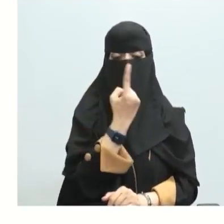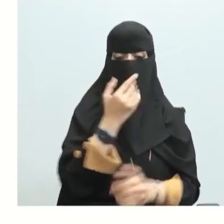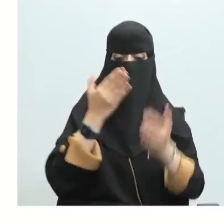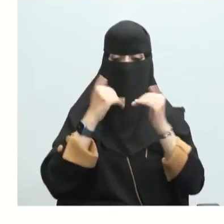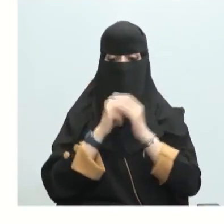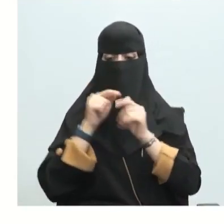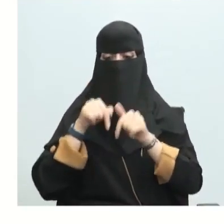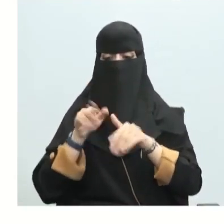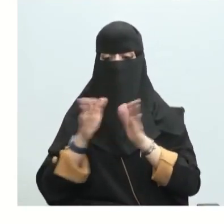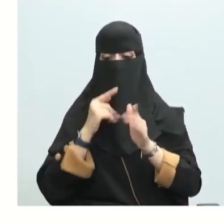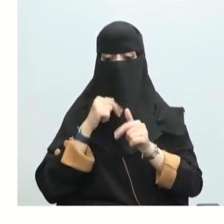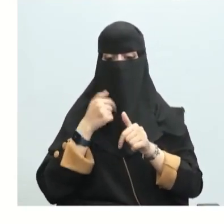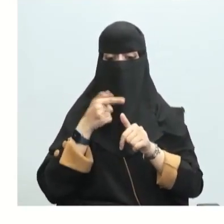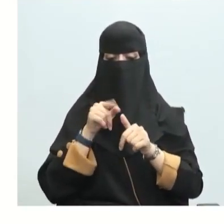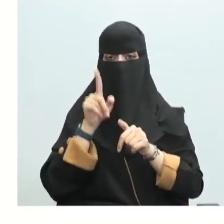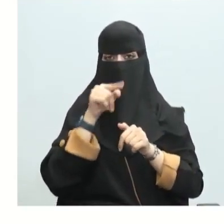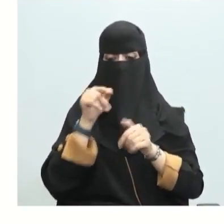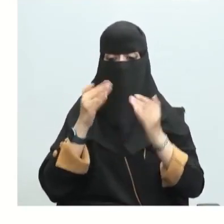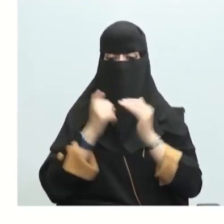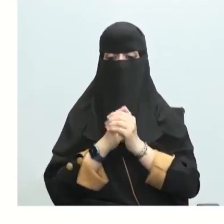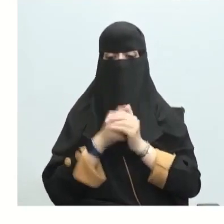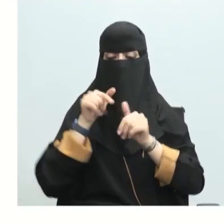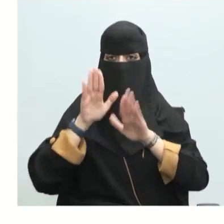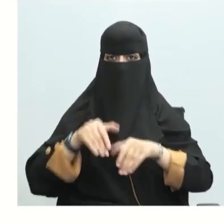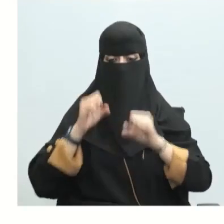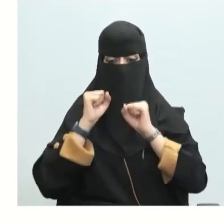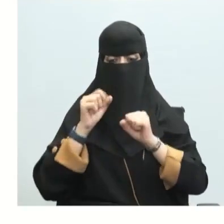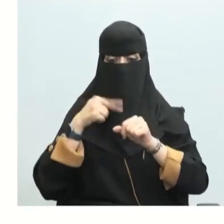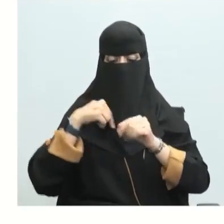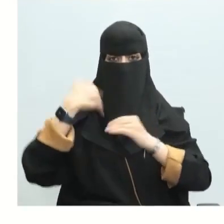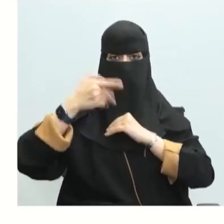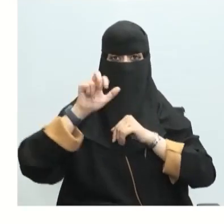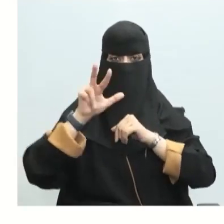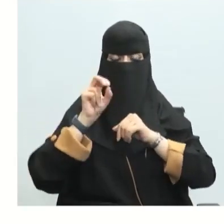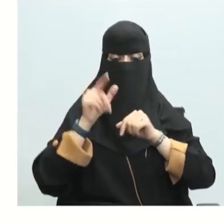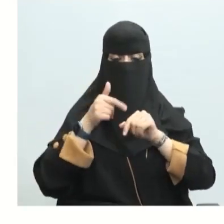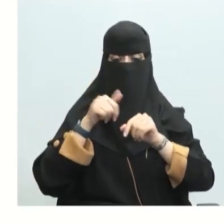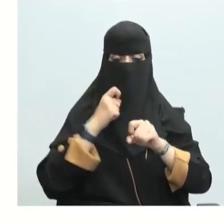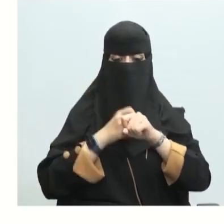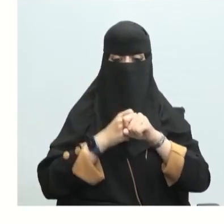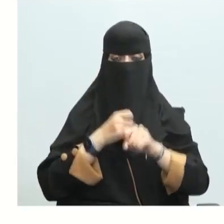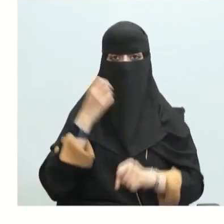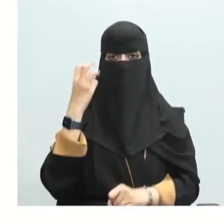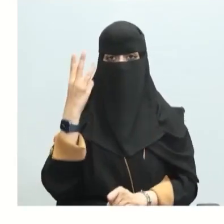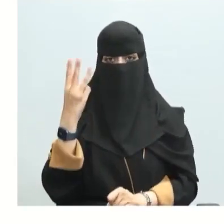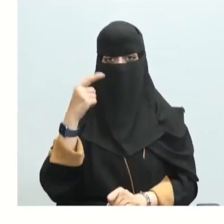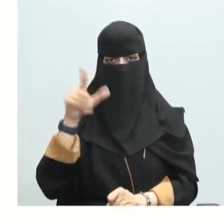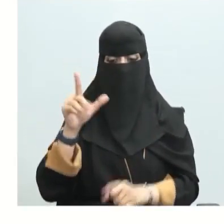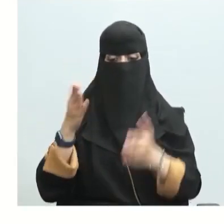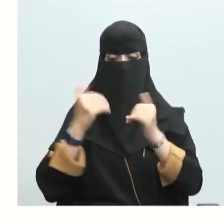القياسية إذن هنا الجواب خاطئ تعد الصلابة الحالة القياسية للحديد نعم